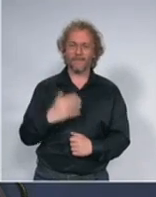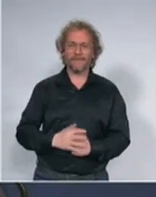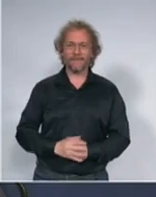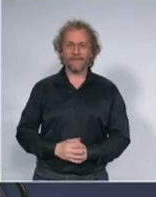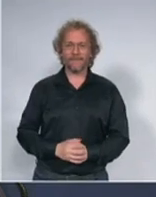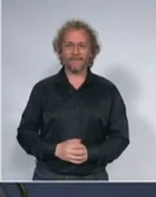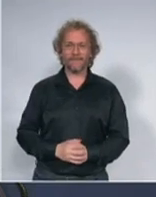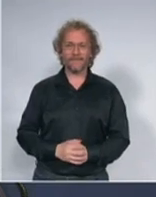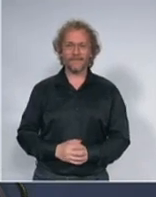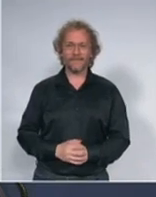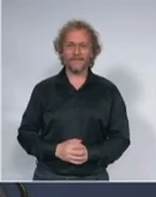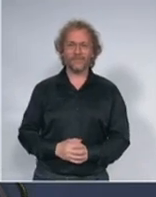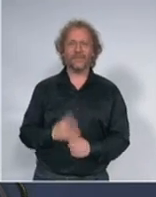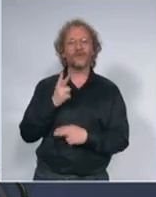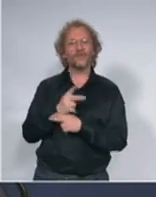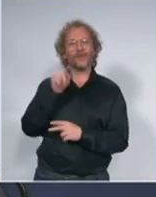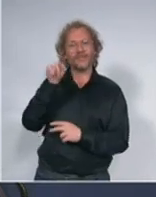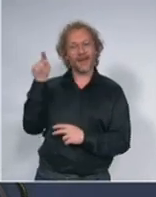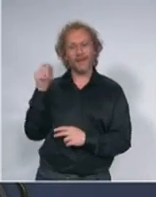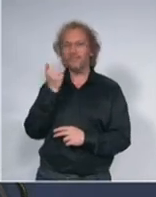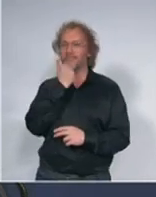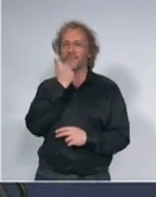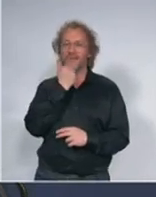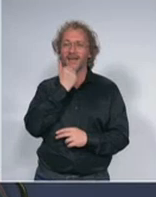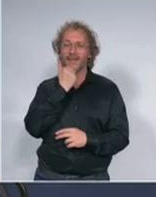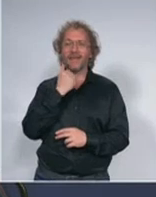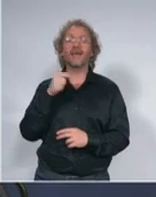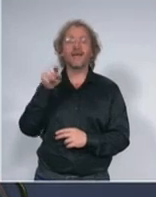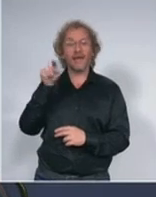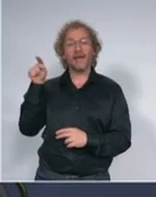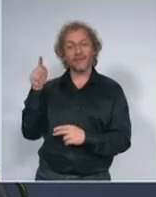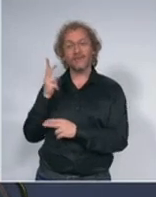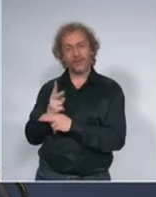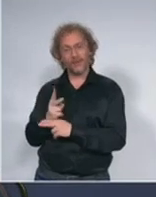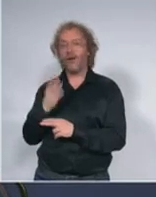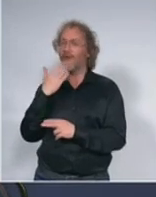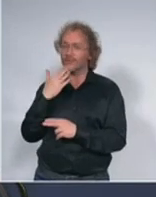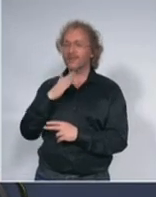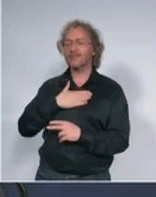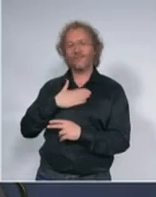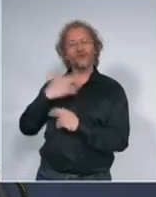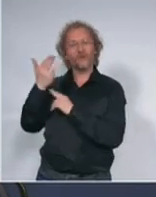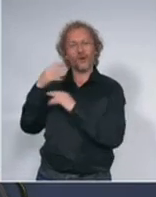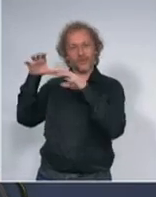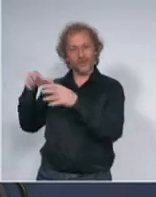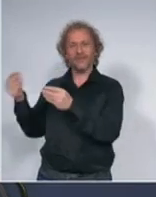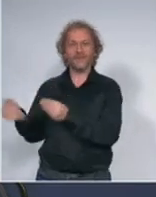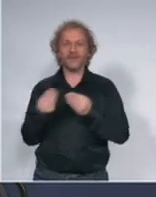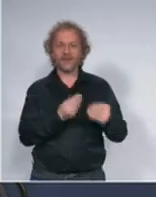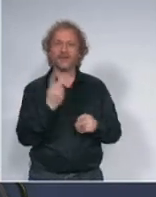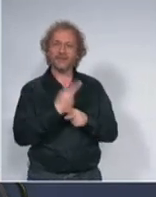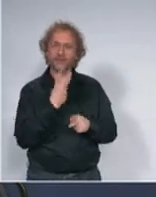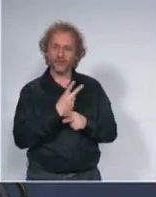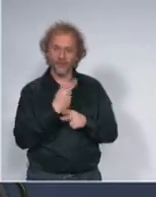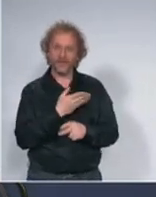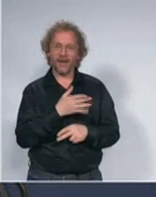hotelijeri privrednici koji imaju hotele da stave svoje hotele državi i zdravstvenom